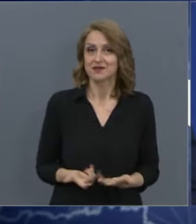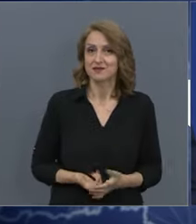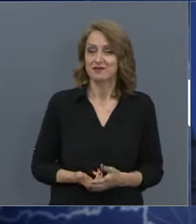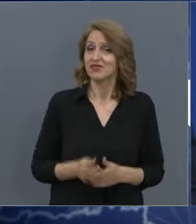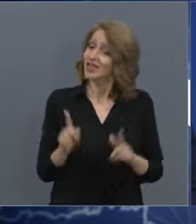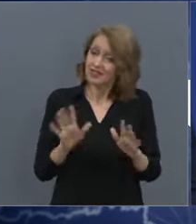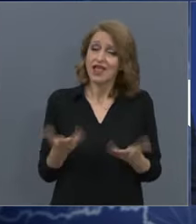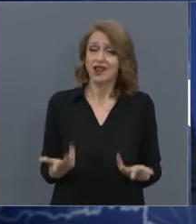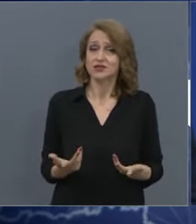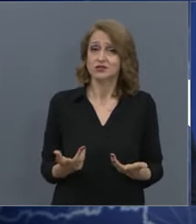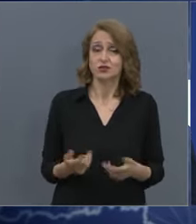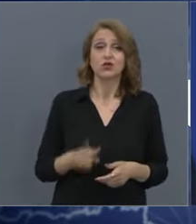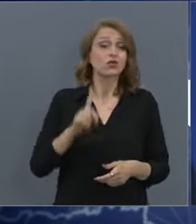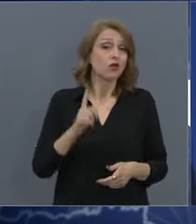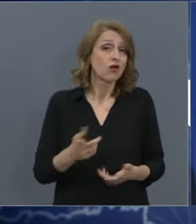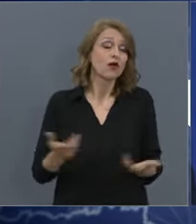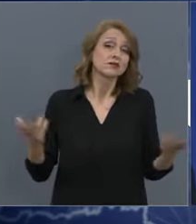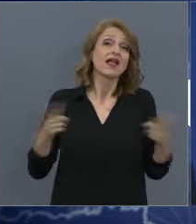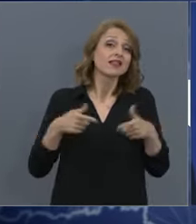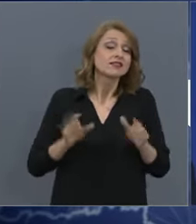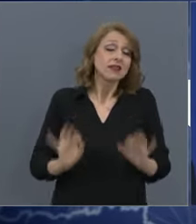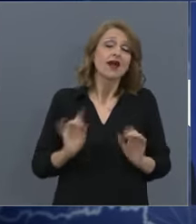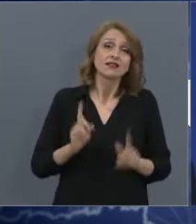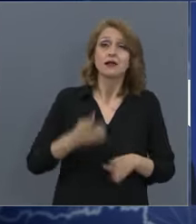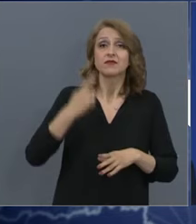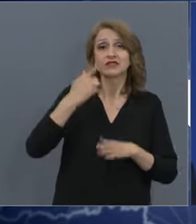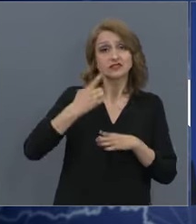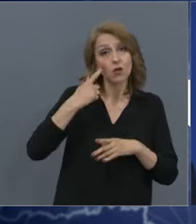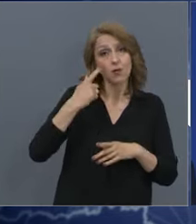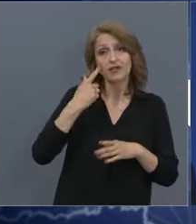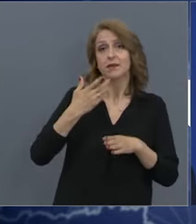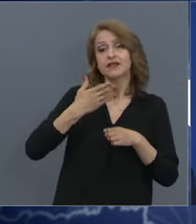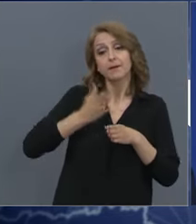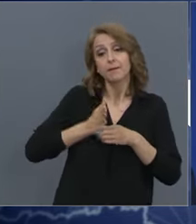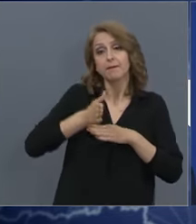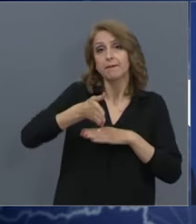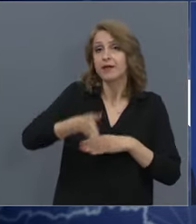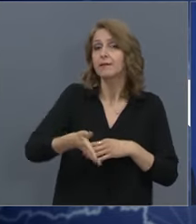Не е лесно, но така трябва да се опитаме да преминеме през